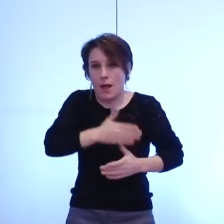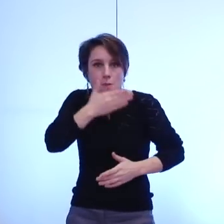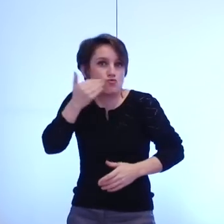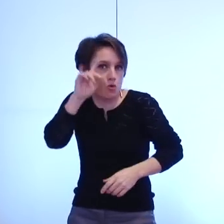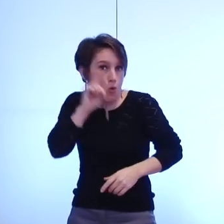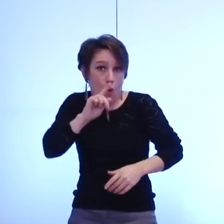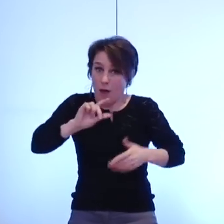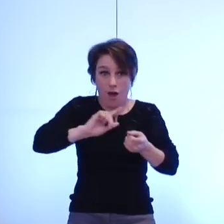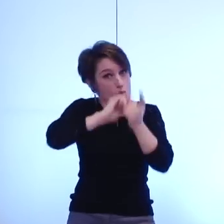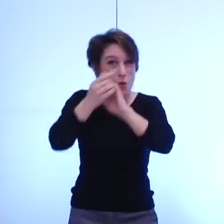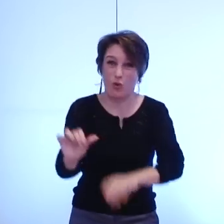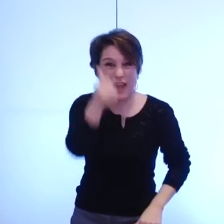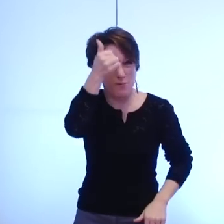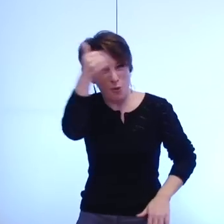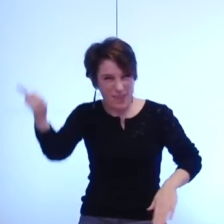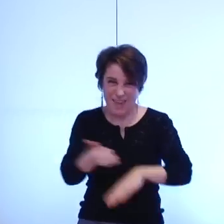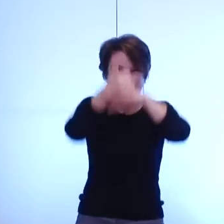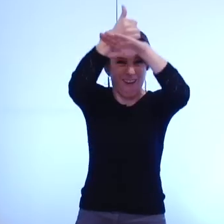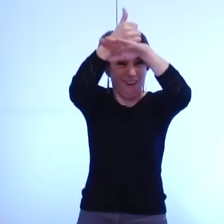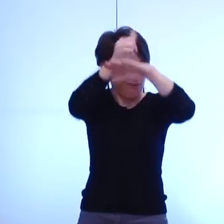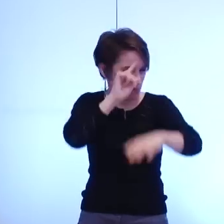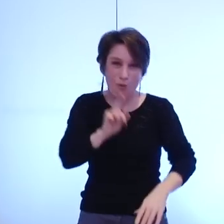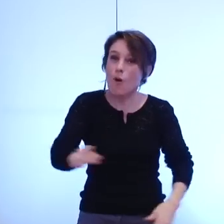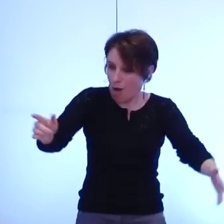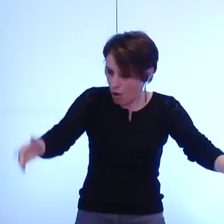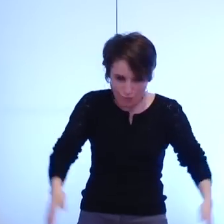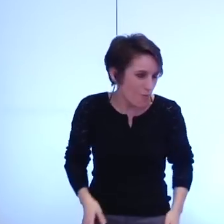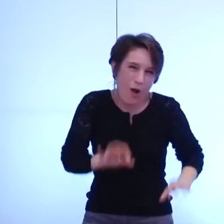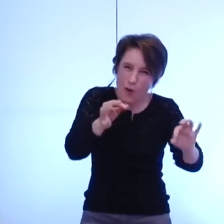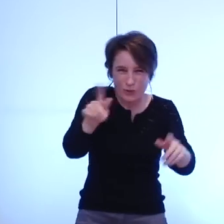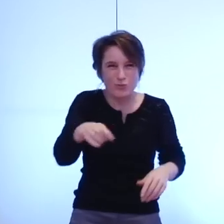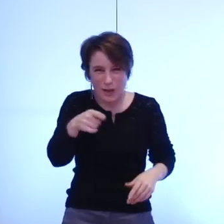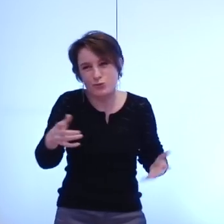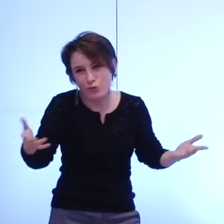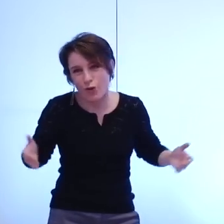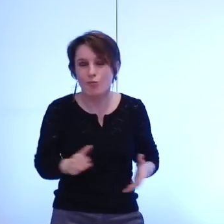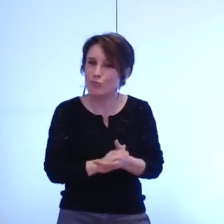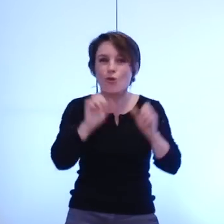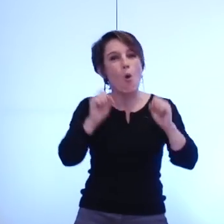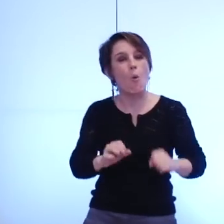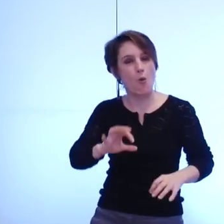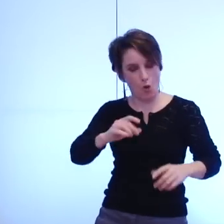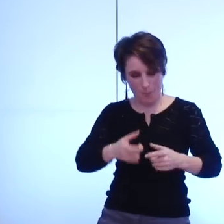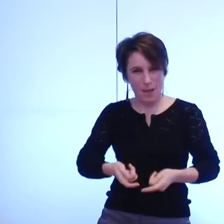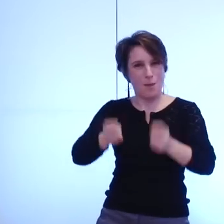premiers et bien ça serait encore mieux parfois on obtient bien les médailles d'or que l'on peut